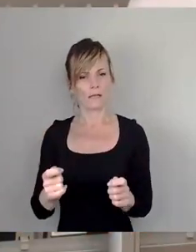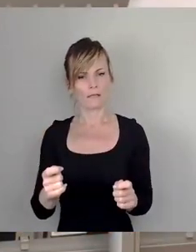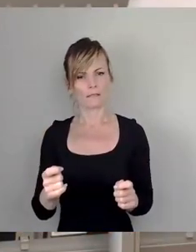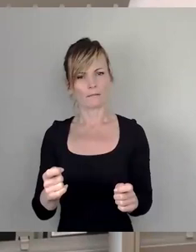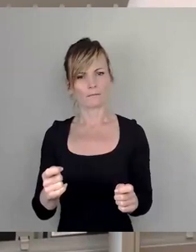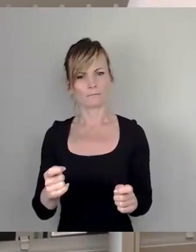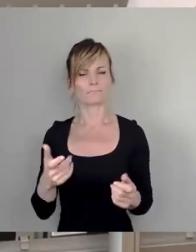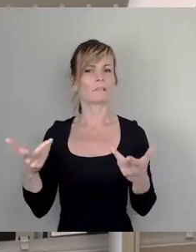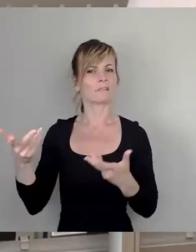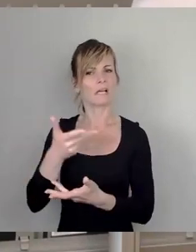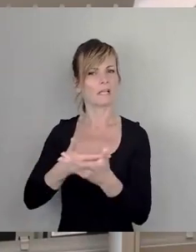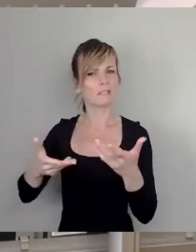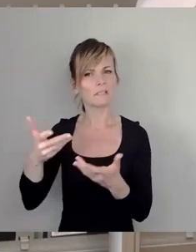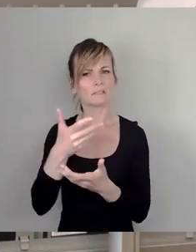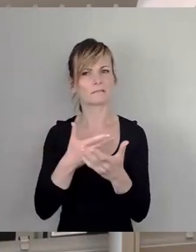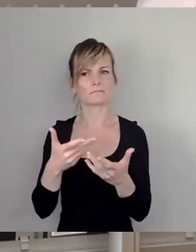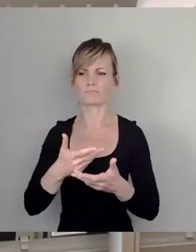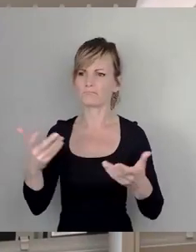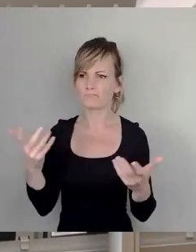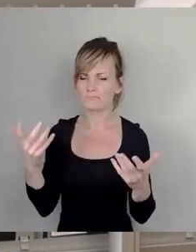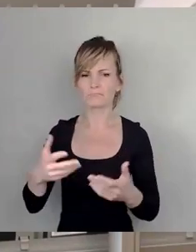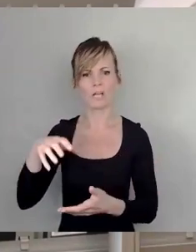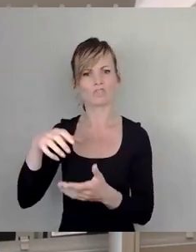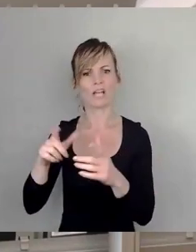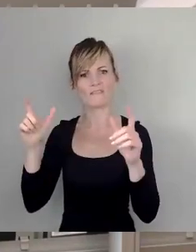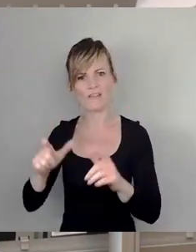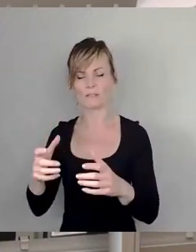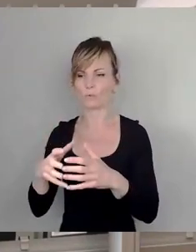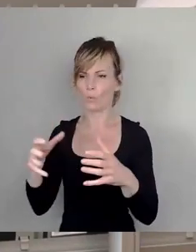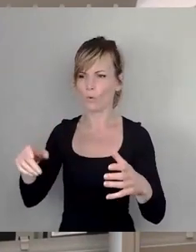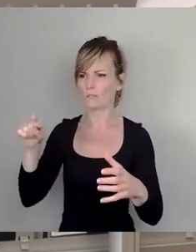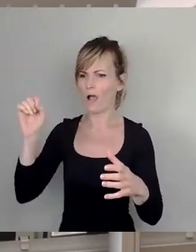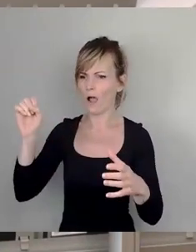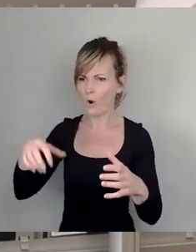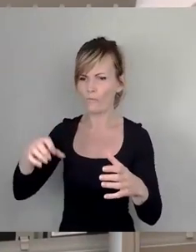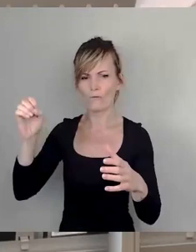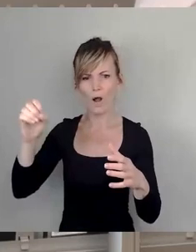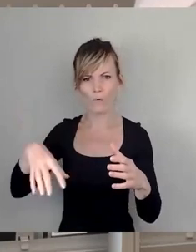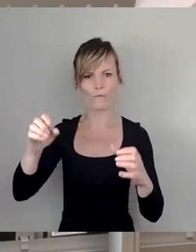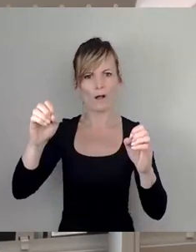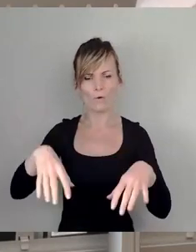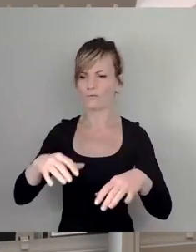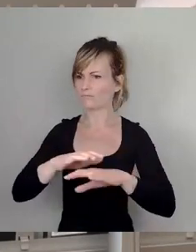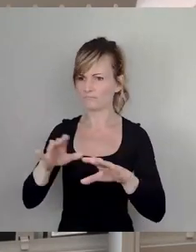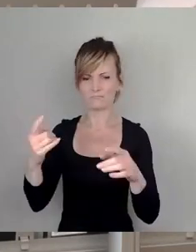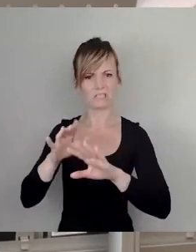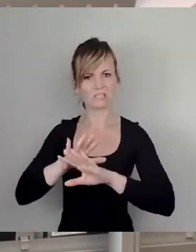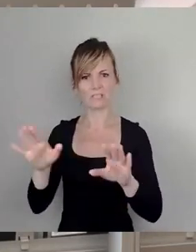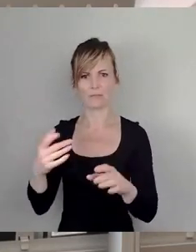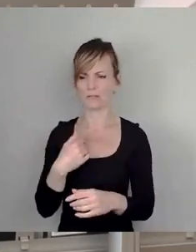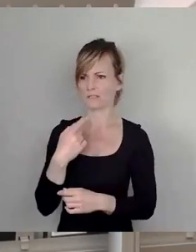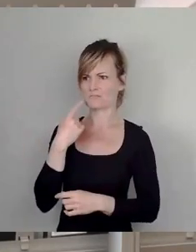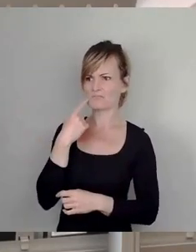Stadtfeste aufgegeben haben. Und wir hatten den Verdacht, und ich glaube, der ist bis jetzt auch erhärtet, dass nicht zuletzt